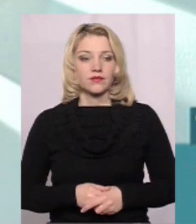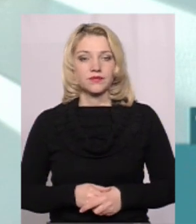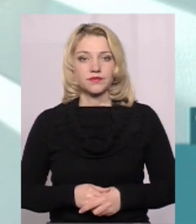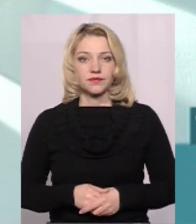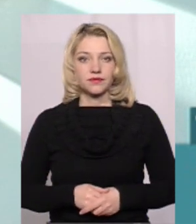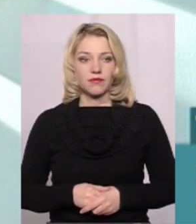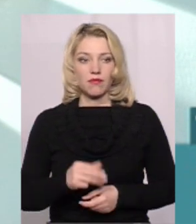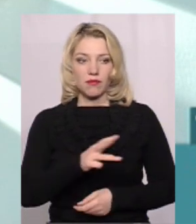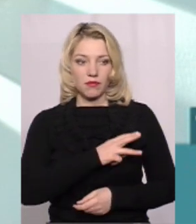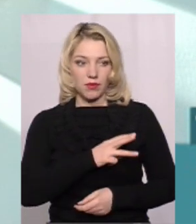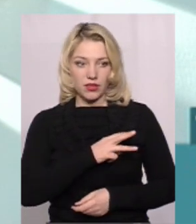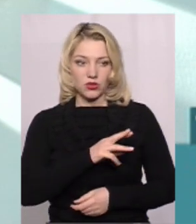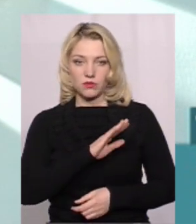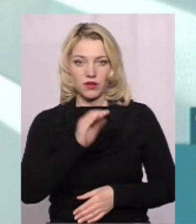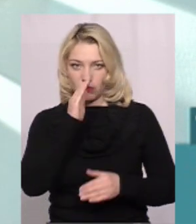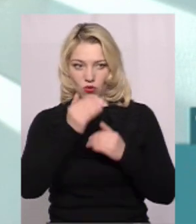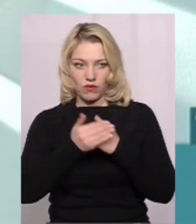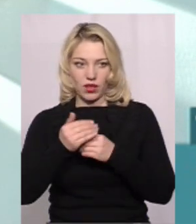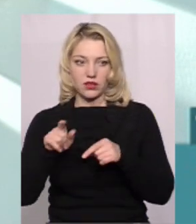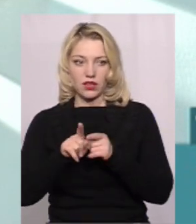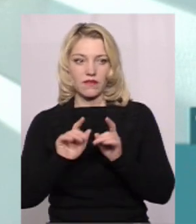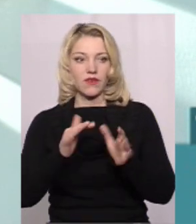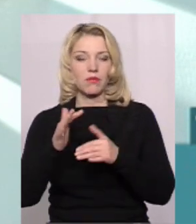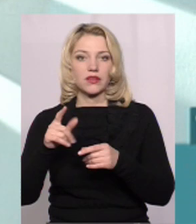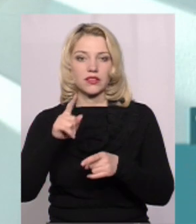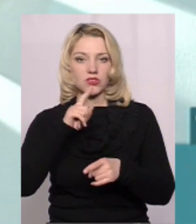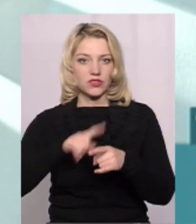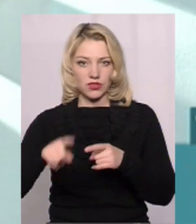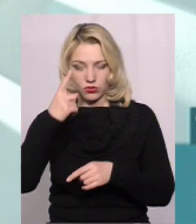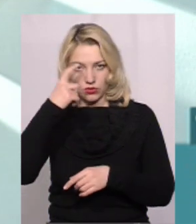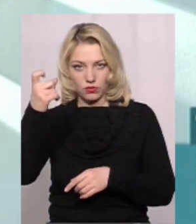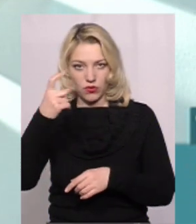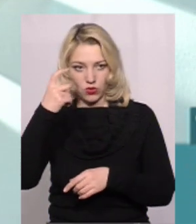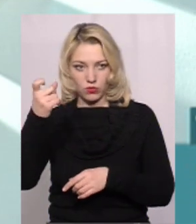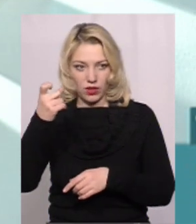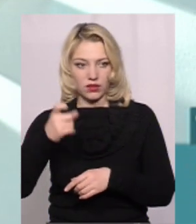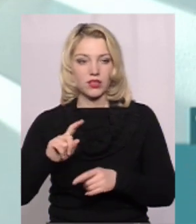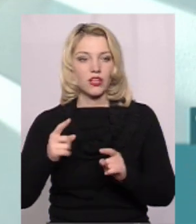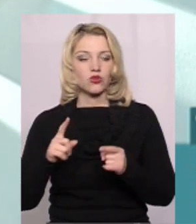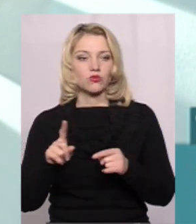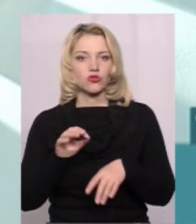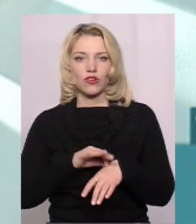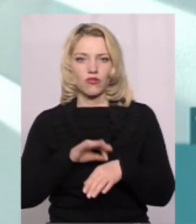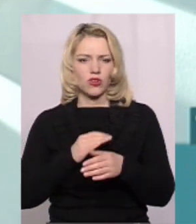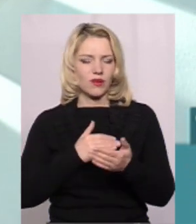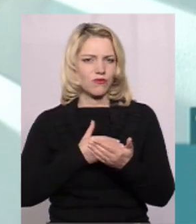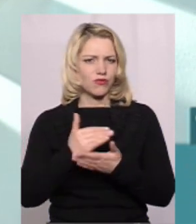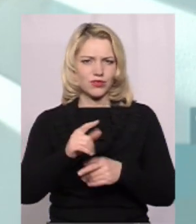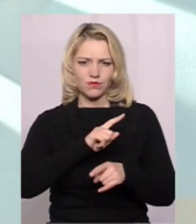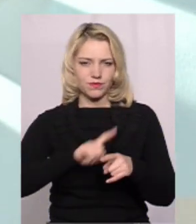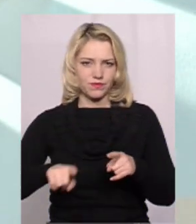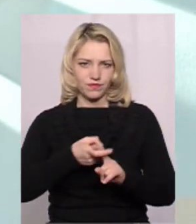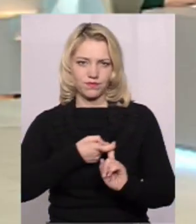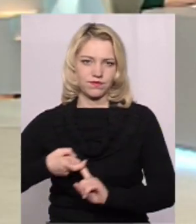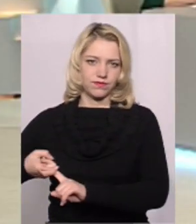І бажано було б не приховувати такі випадки, а негайно повідомляти, тому що хвороба дуже висококонтагіозна